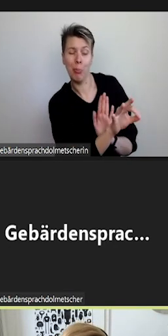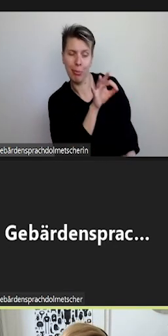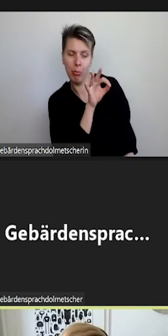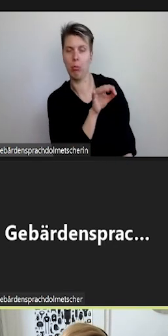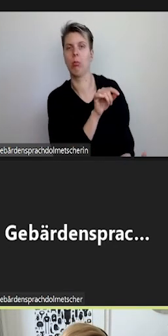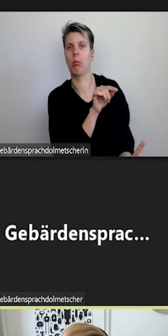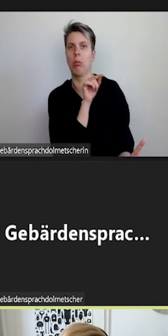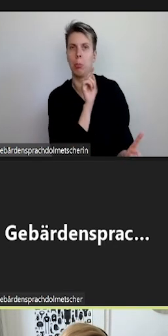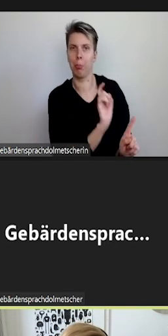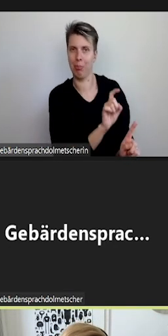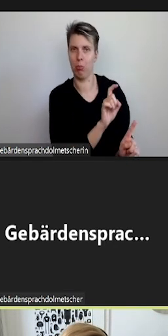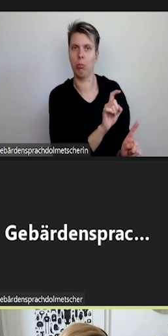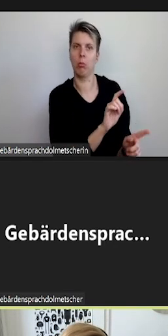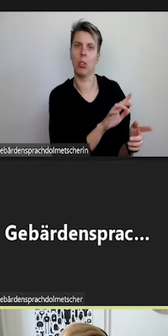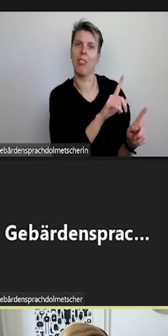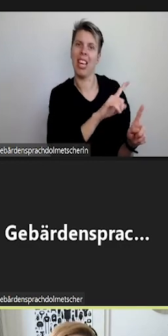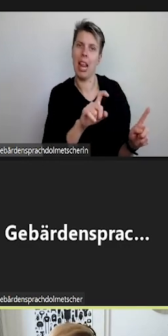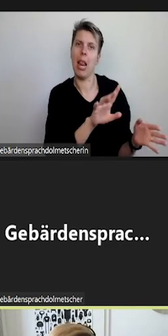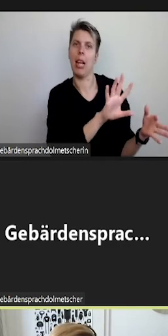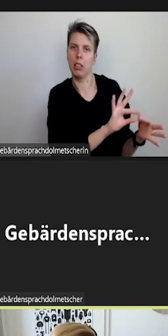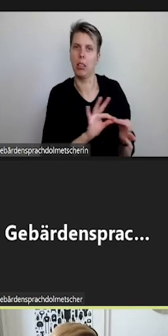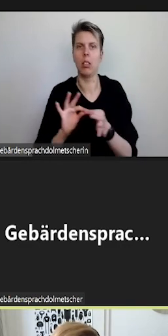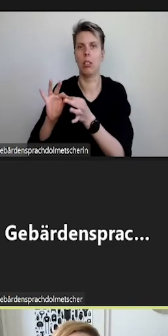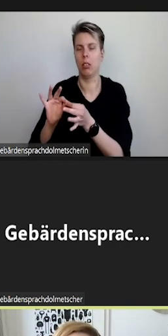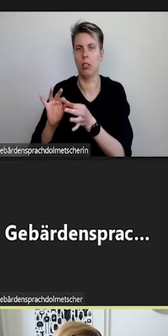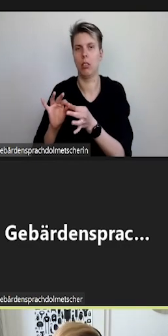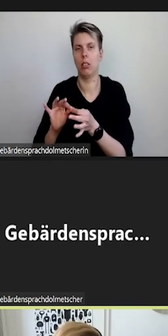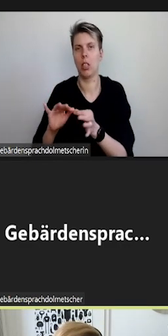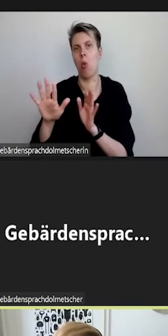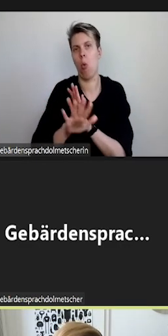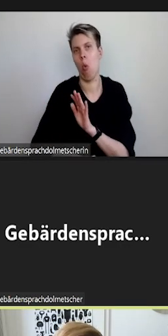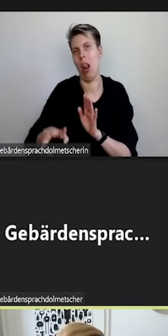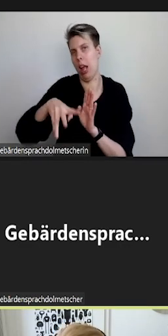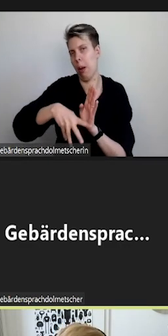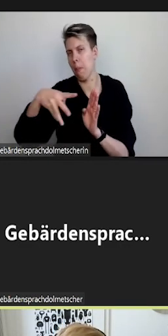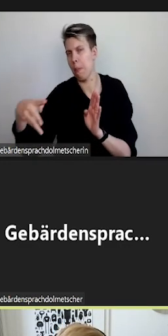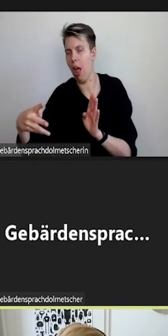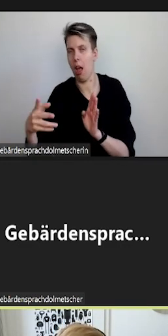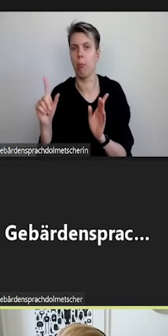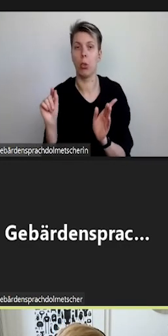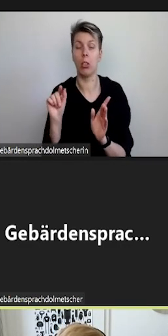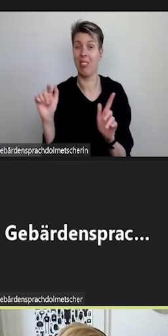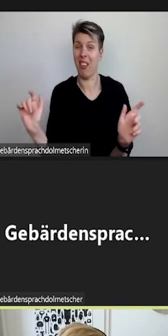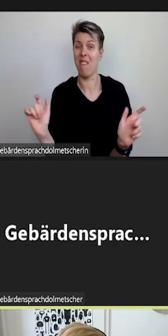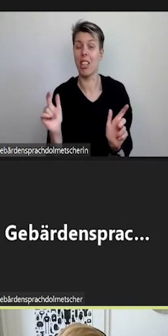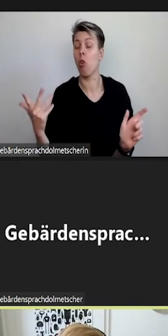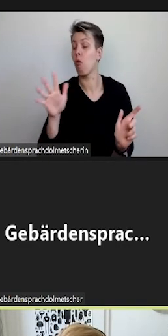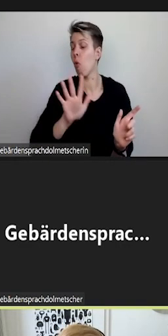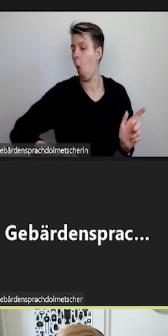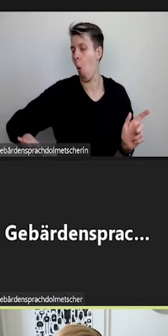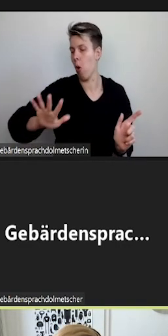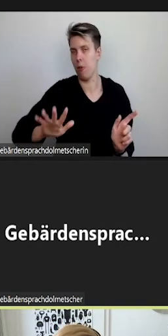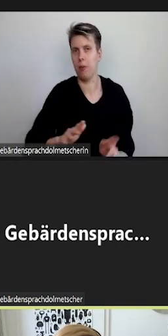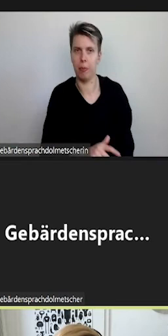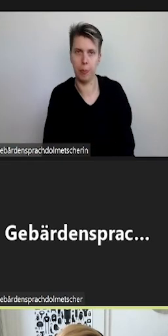auch über einen Link direkt zum Lageplan geleitet, sodass man schauen kann, wo denn diese Veranstaltung stattfindet.